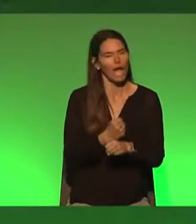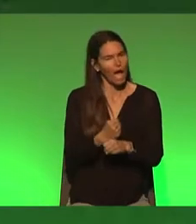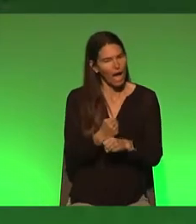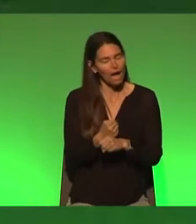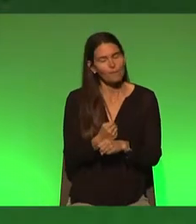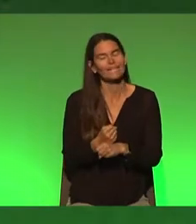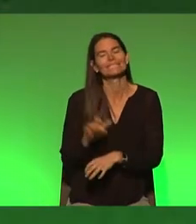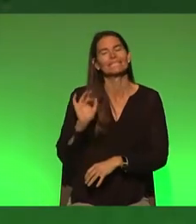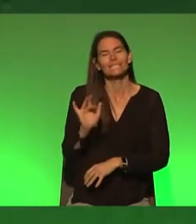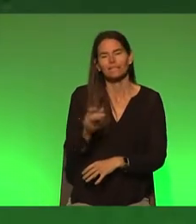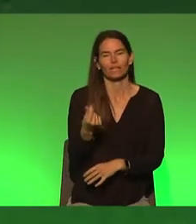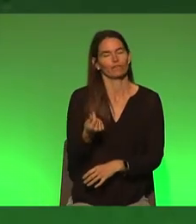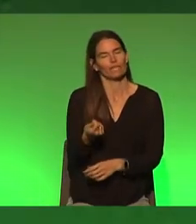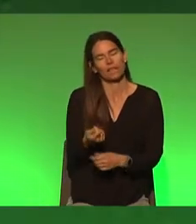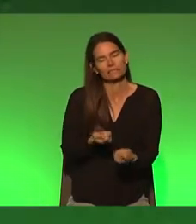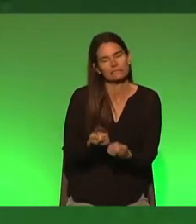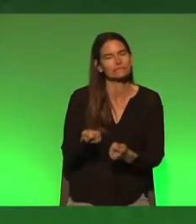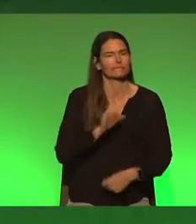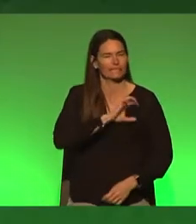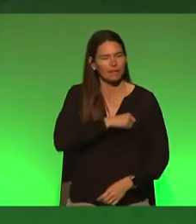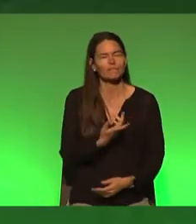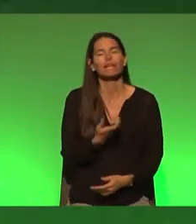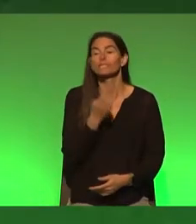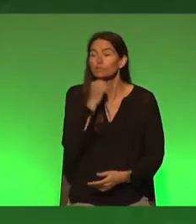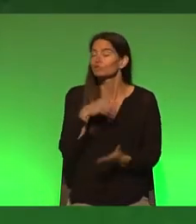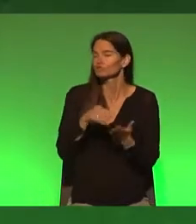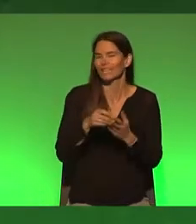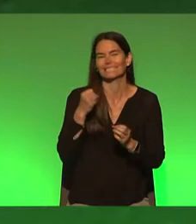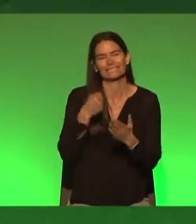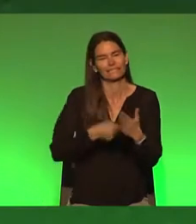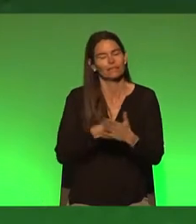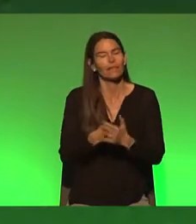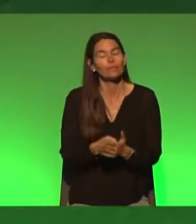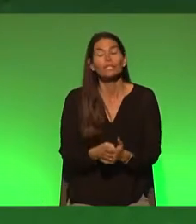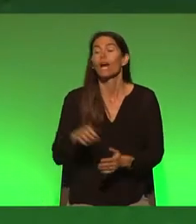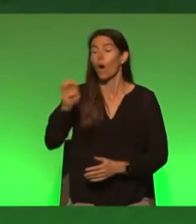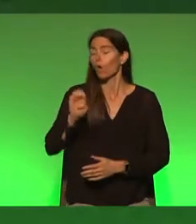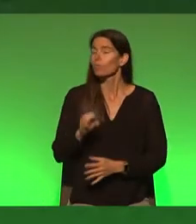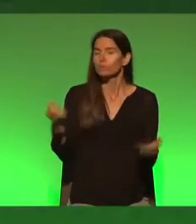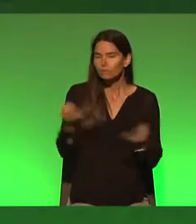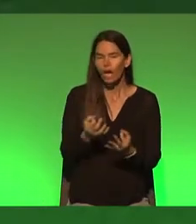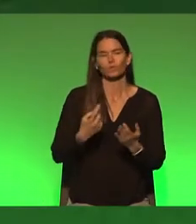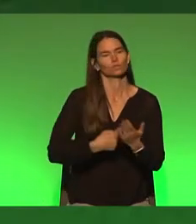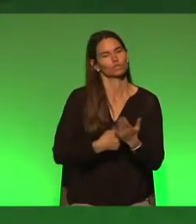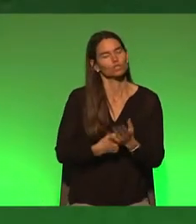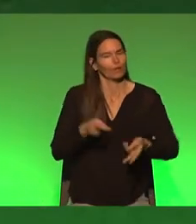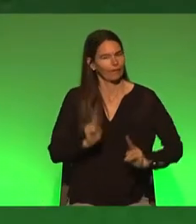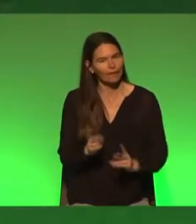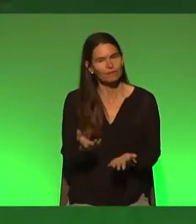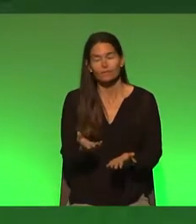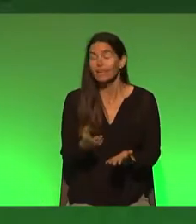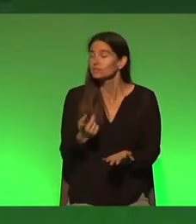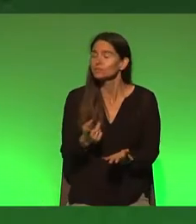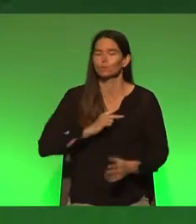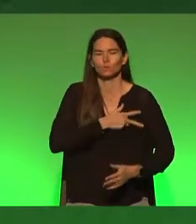Finanzkriminalität und Steuerflucht fortsetzen. Europa braucht Steuergerechtigkeit als Teil sozialer Gerechtigkeit. In